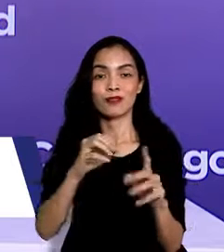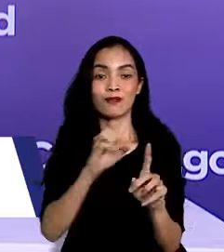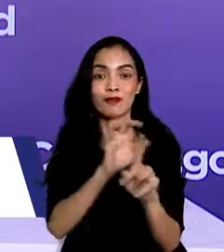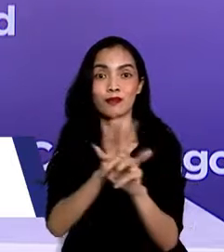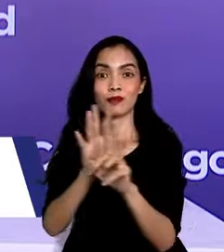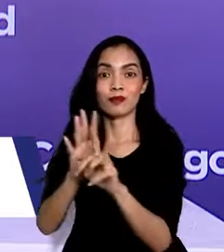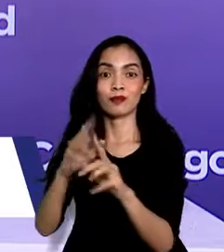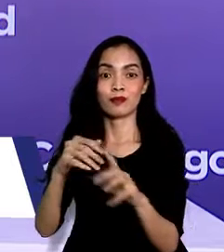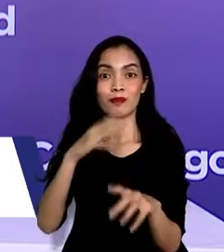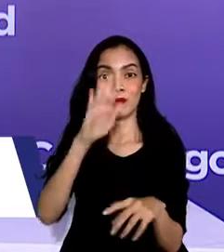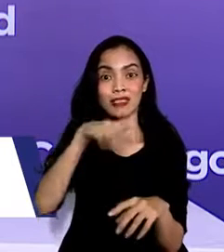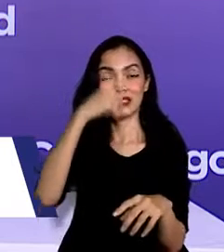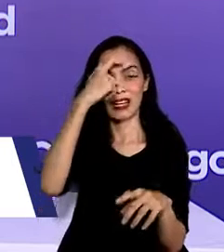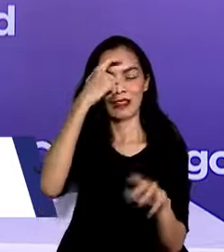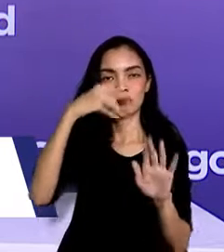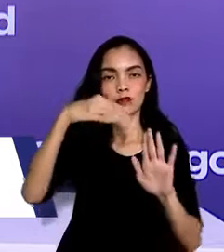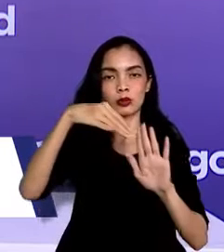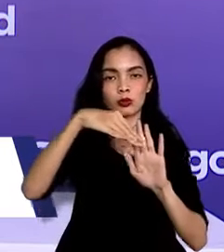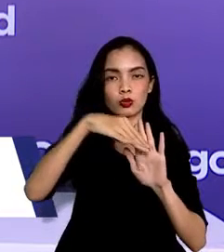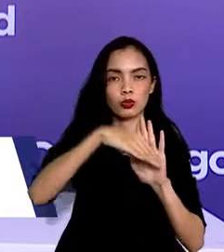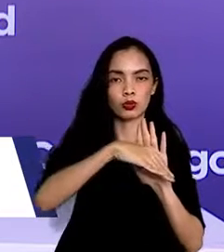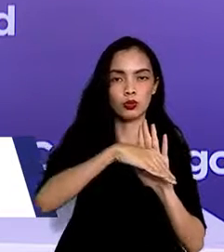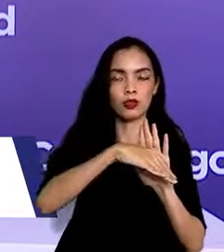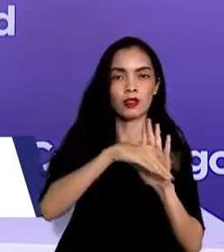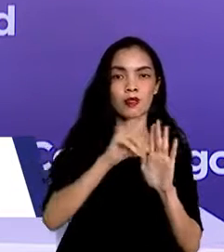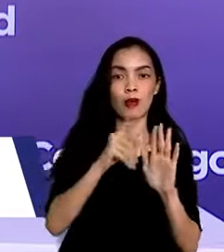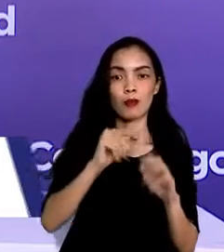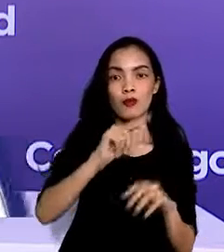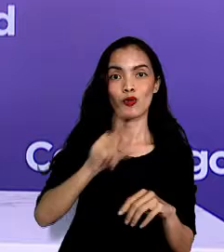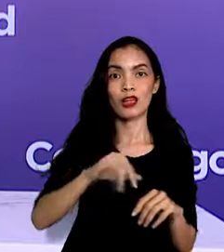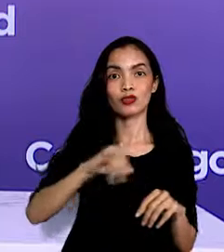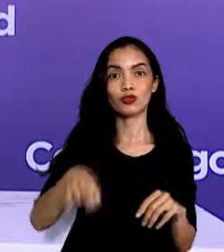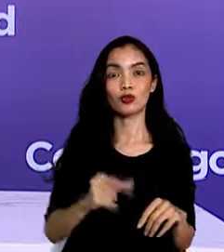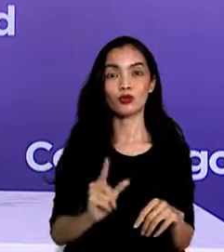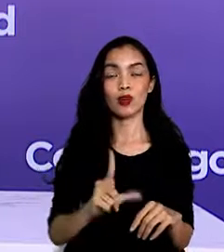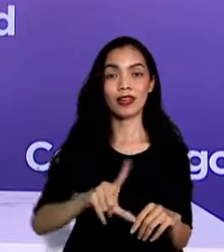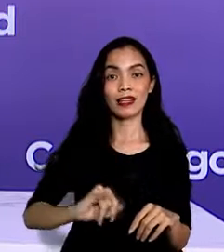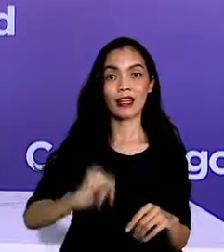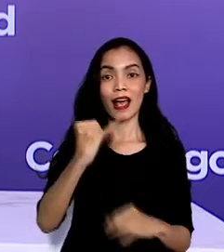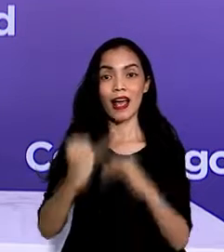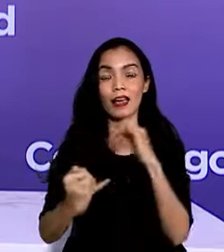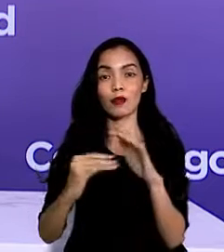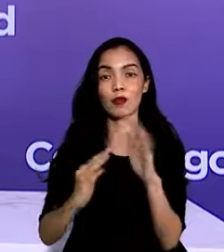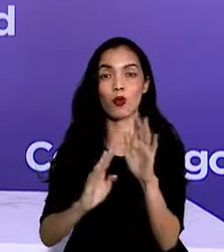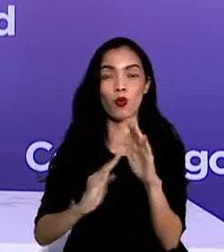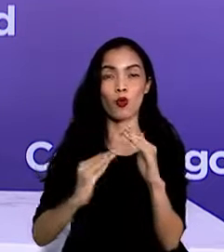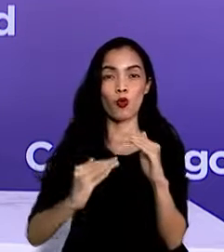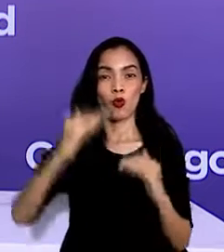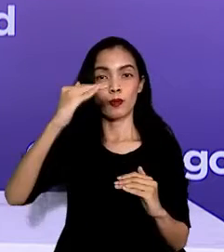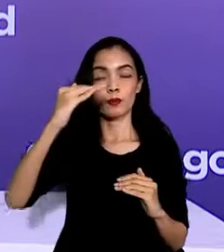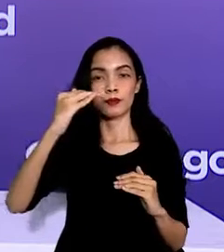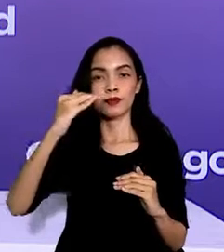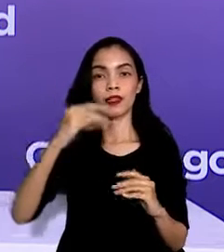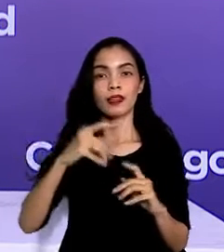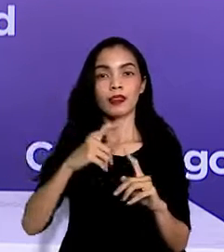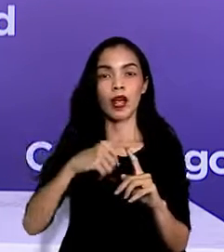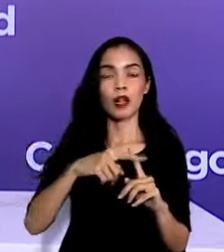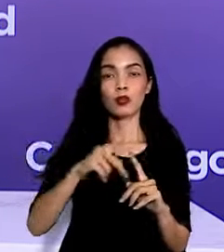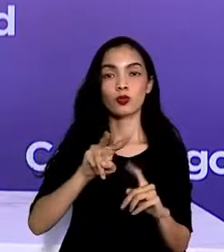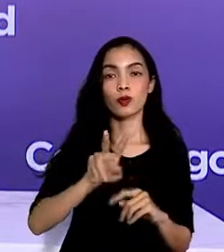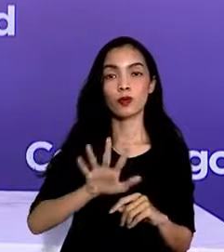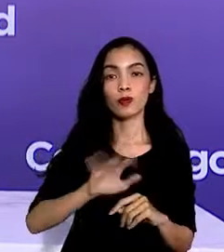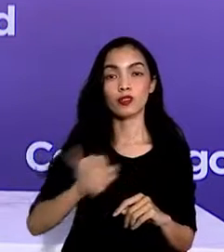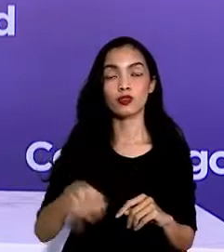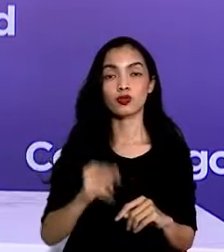lonjakan kasus pada akhir Juni lalu. Kasus aktif yang pada tanggal 25 Juli lalu sejumlah